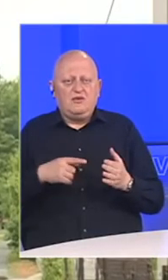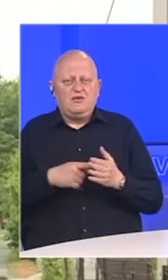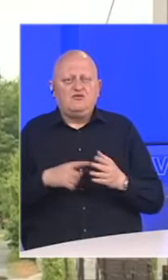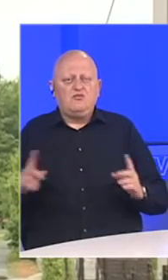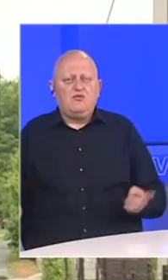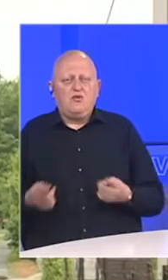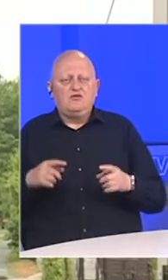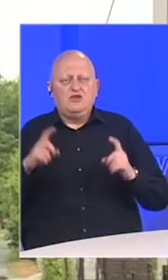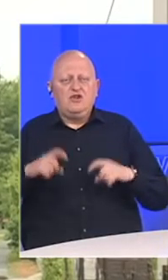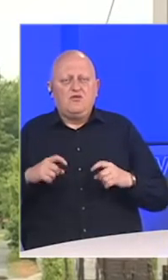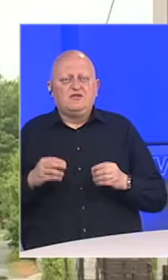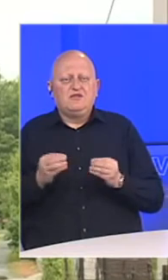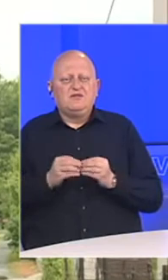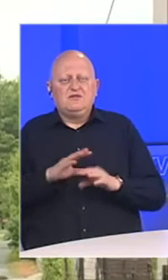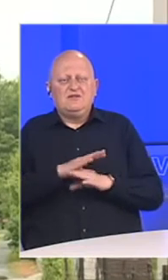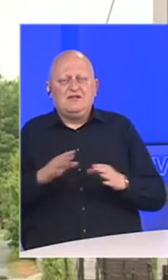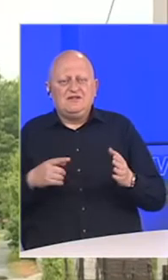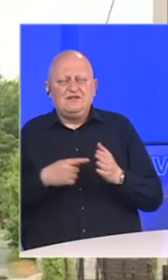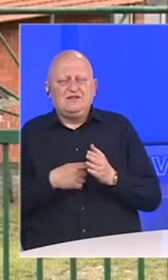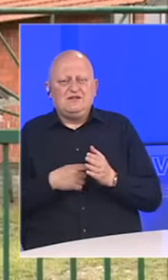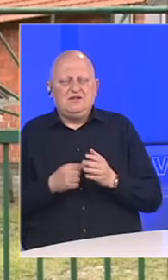mobilizaciju romskih zajednica, a sve s ciljem